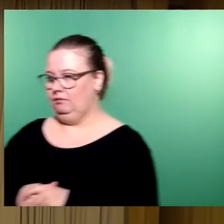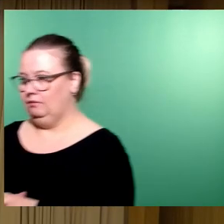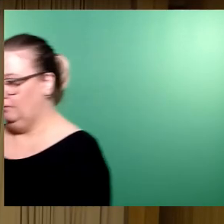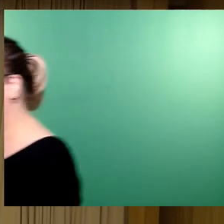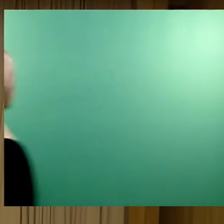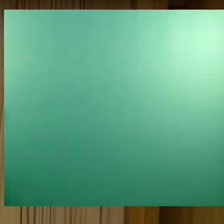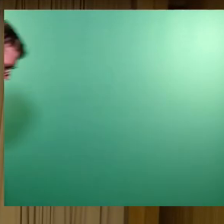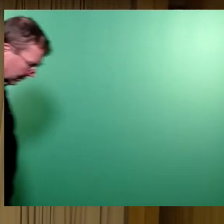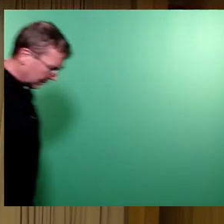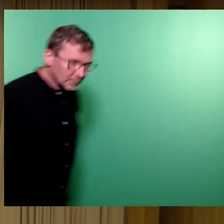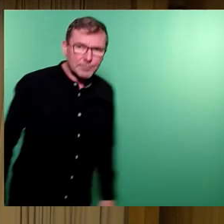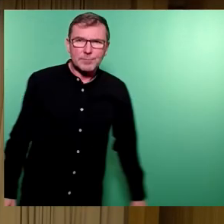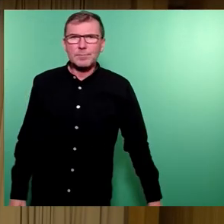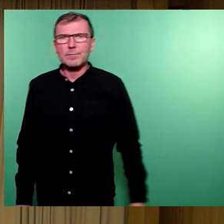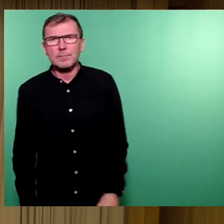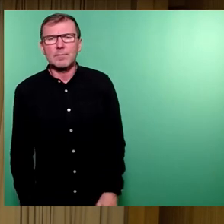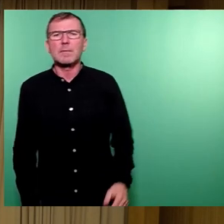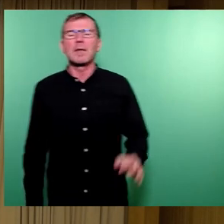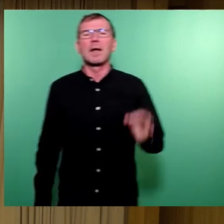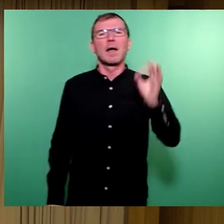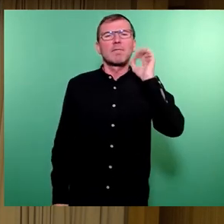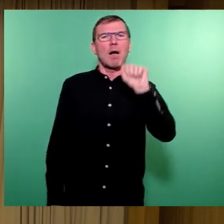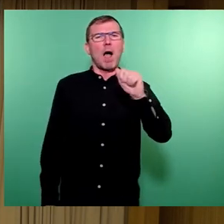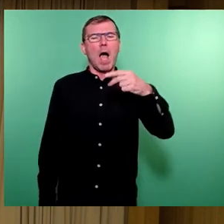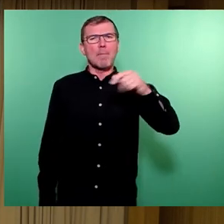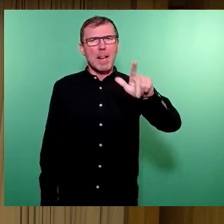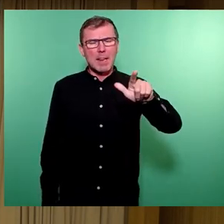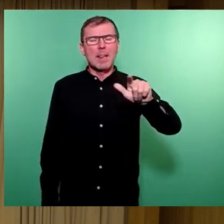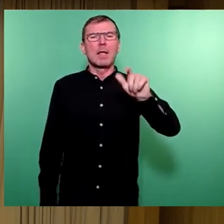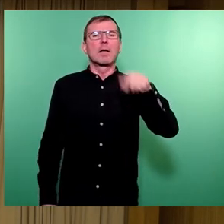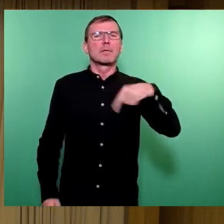So, wir machen weiter. Frau Abel und dann erst Frau Abel, dann Frau Fieler-Schiener.